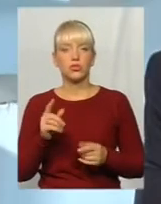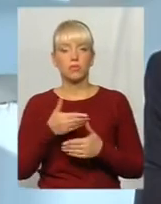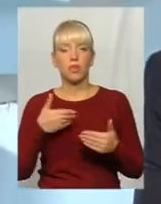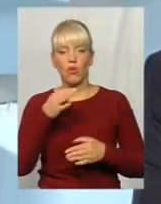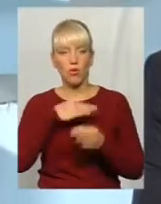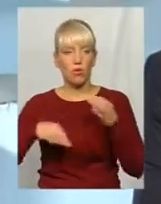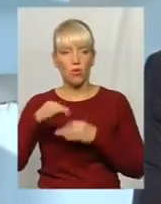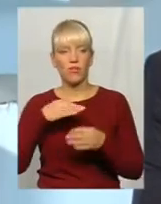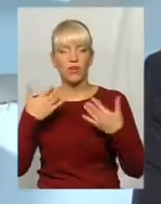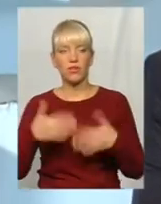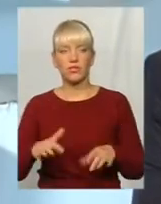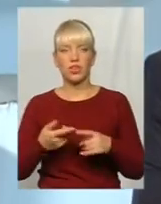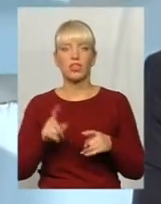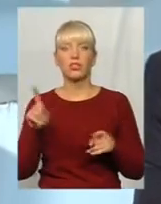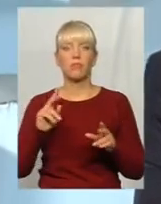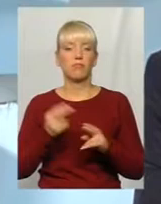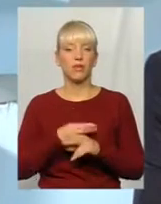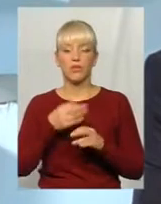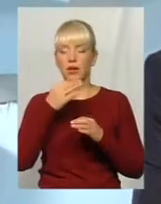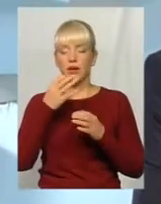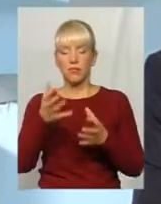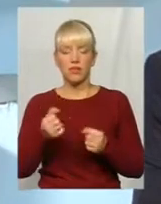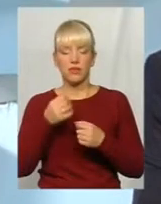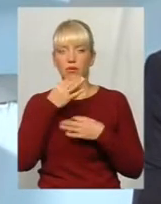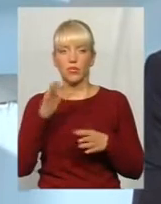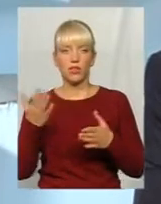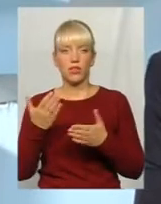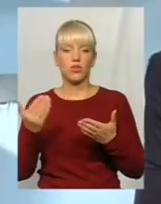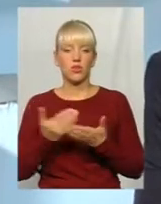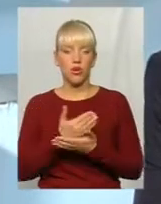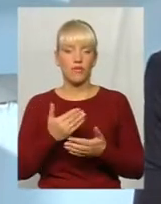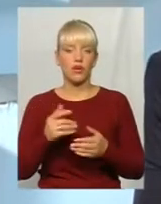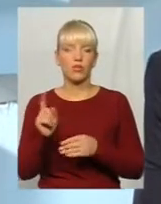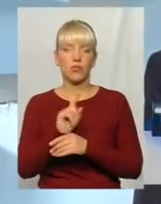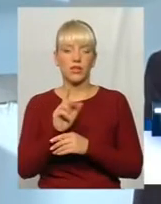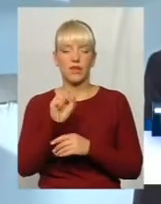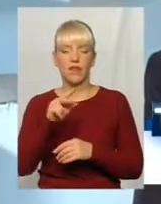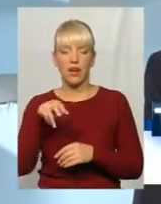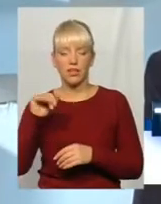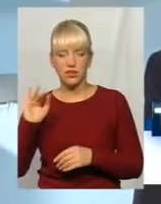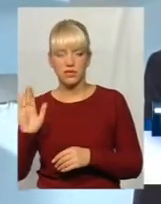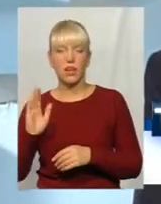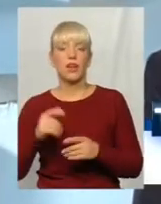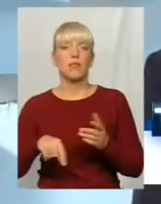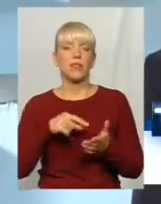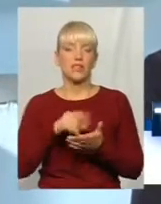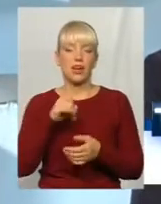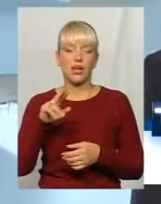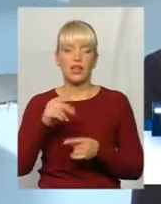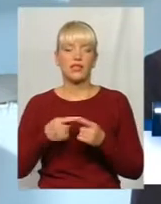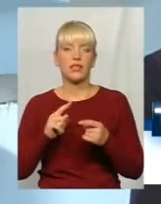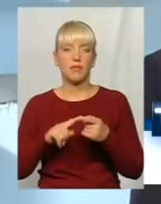обговорили вже, і що без прийняття будь-яких нових нормативних актів міською радою можна реалізовувати, власне, це продаж